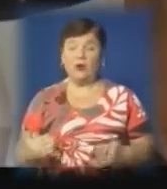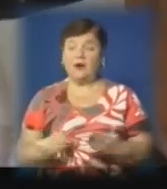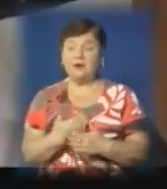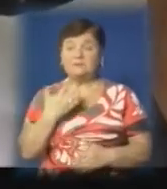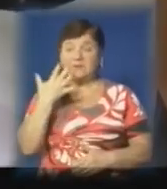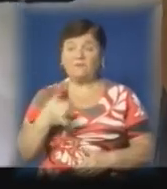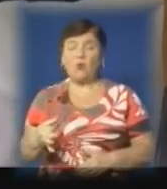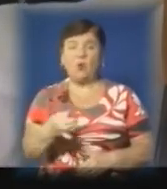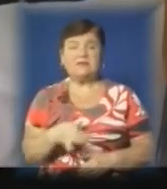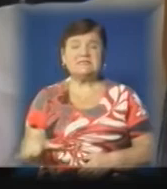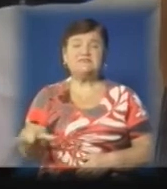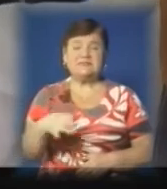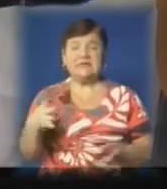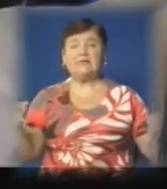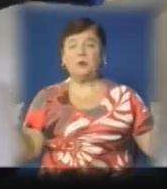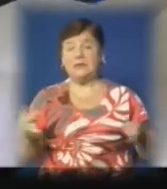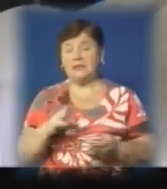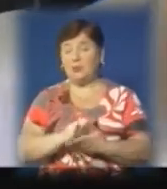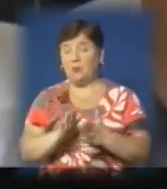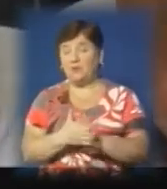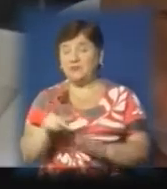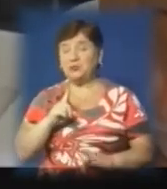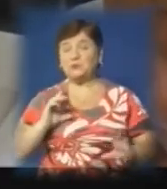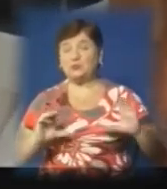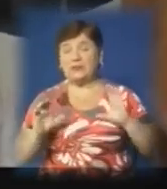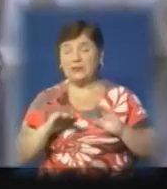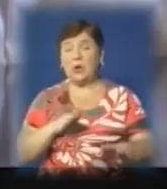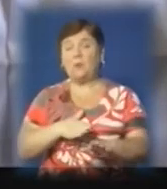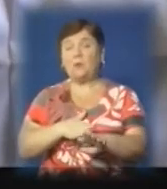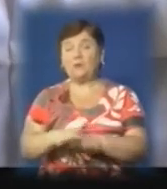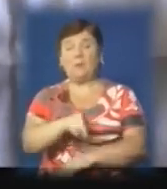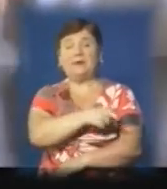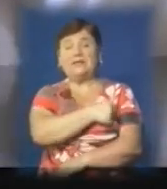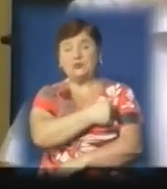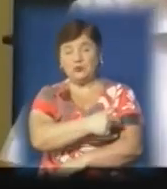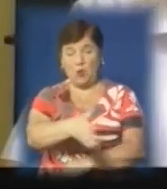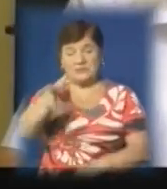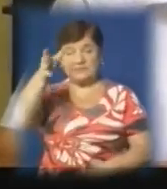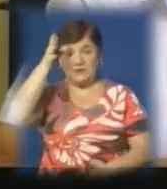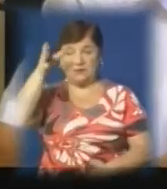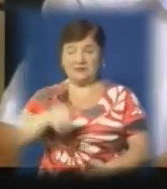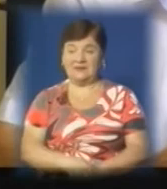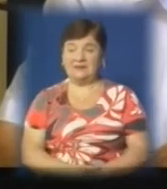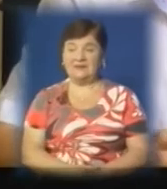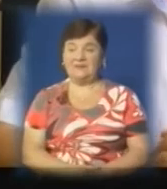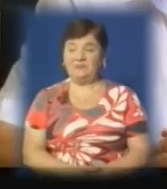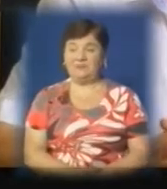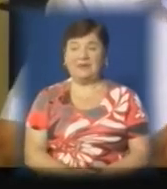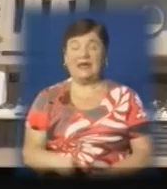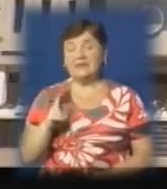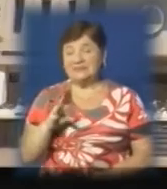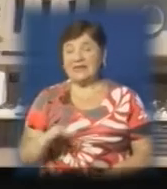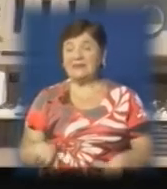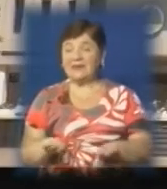створити в області всі необхідні умови, аби студенти могли здобувати повноцінну медичну освіту. Так, так, це наша дитинка, так, так.